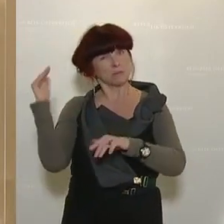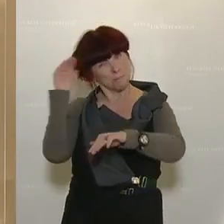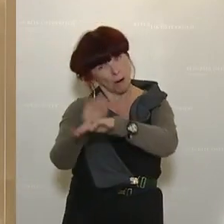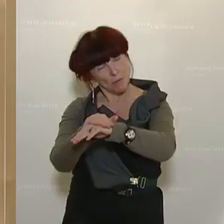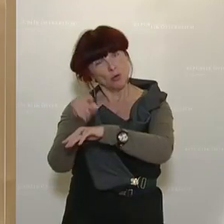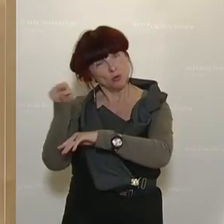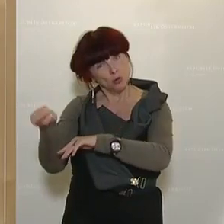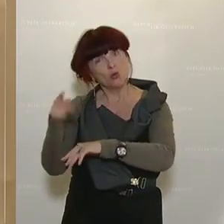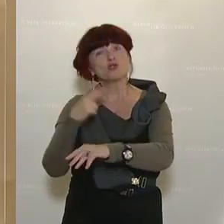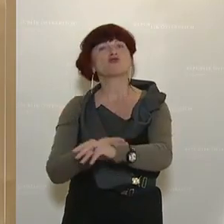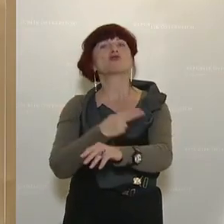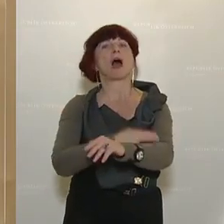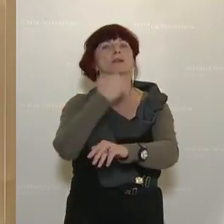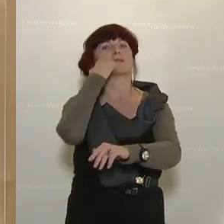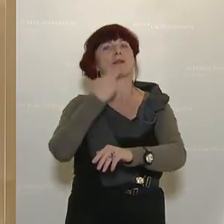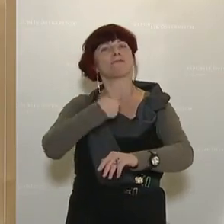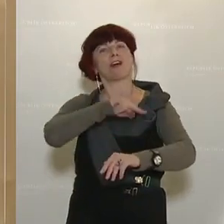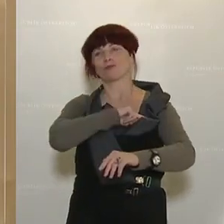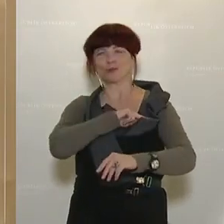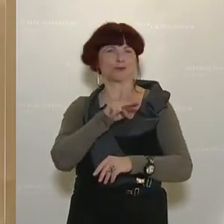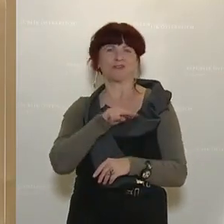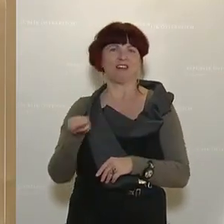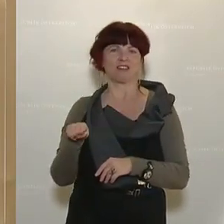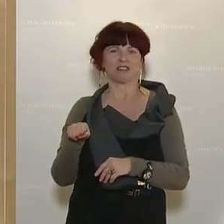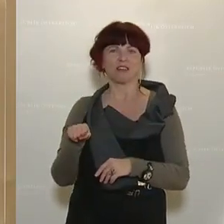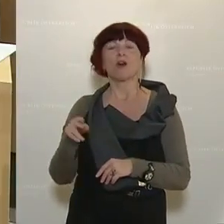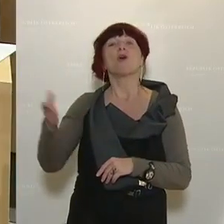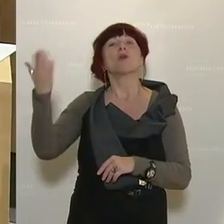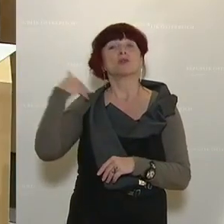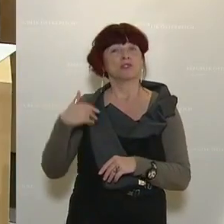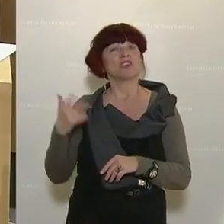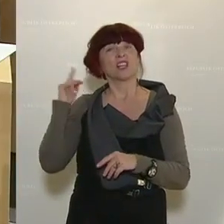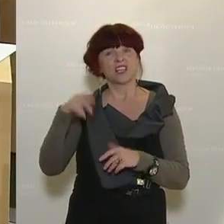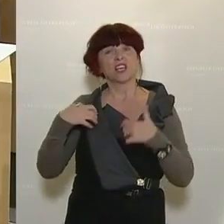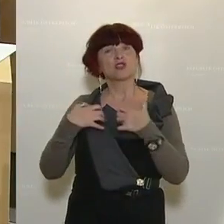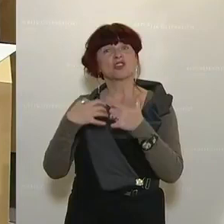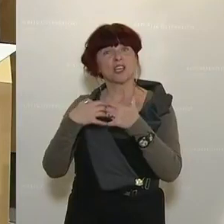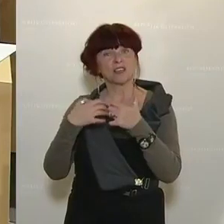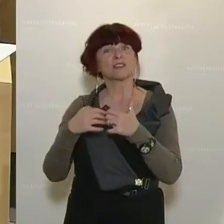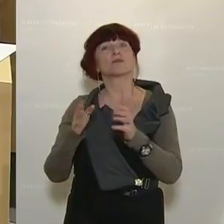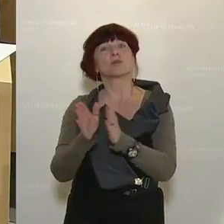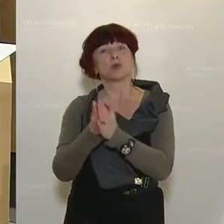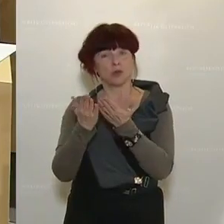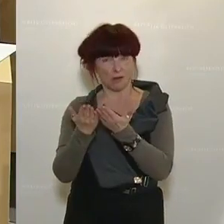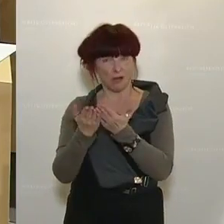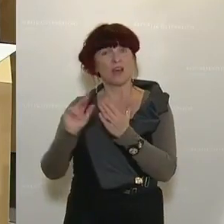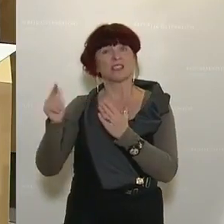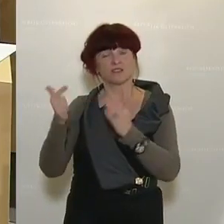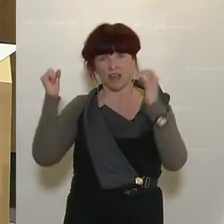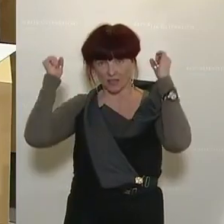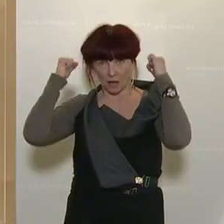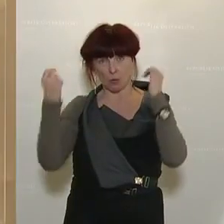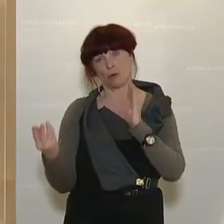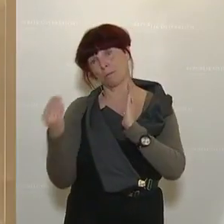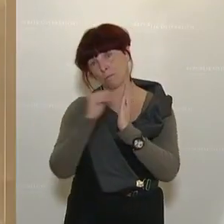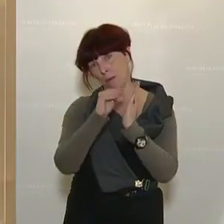auch wenn Sie gerne einer wären. Und die Einträge, die über Sie, die einst verfasst werden, in den Geschichtsbüchern dieser Zweiten Republik, das sage ich Ihnen jetzt